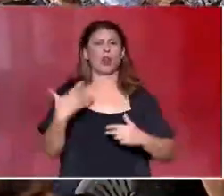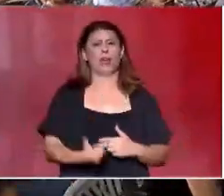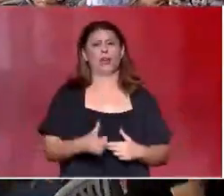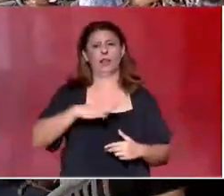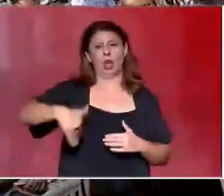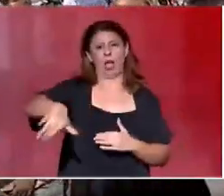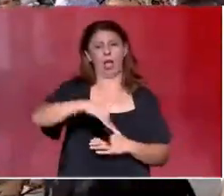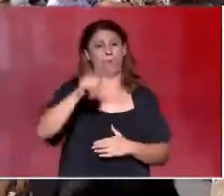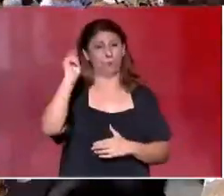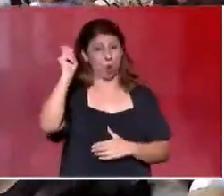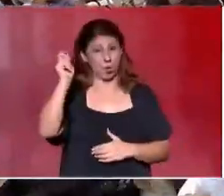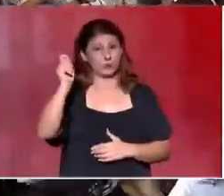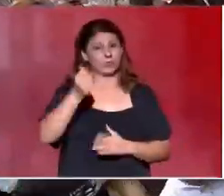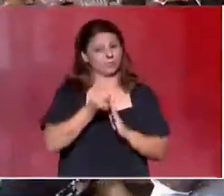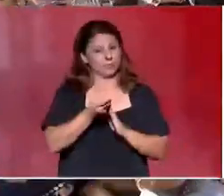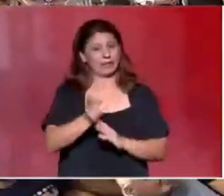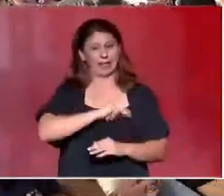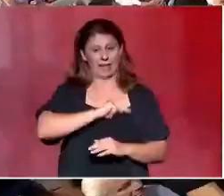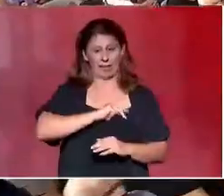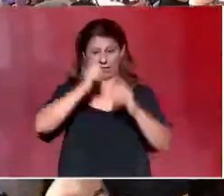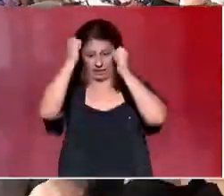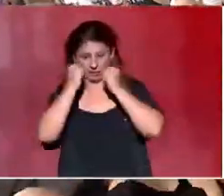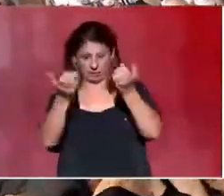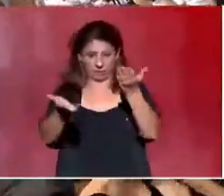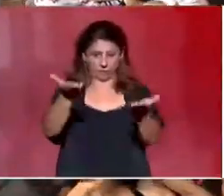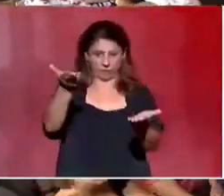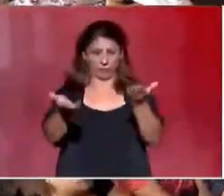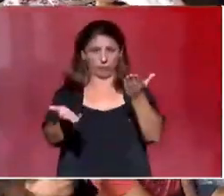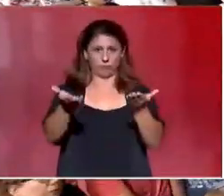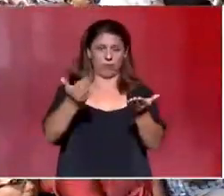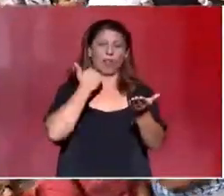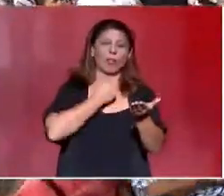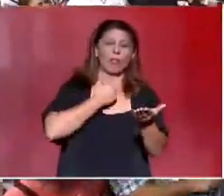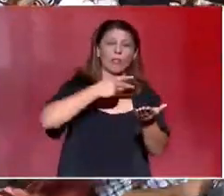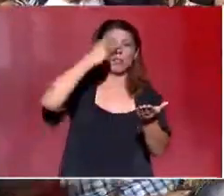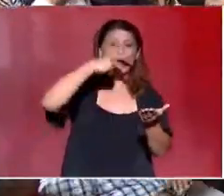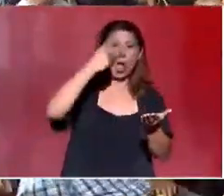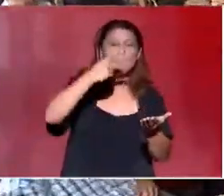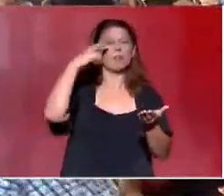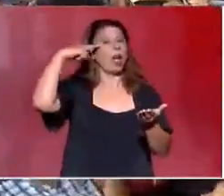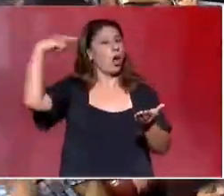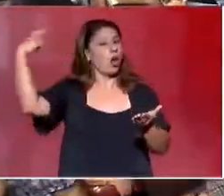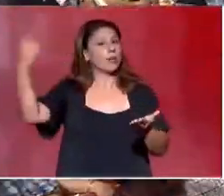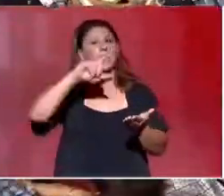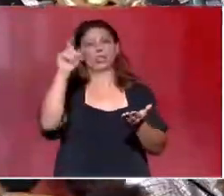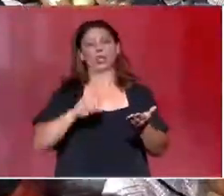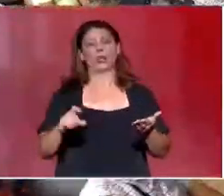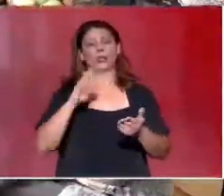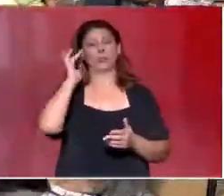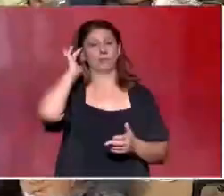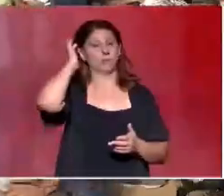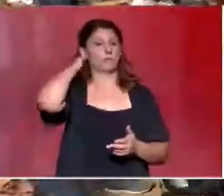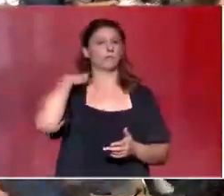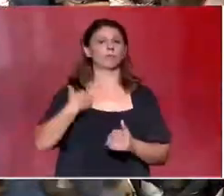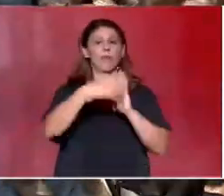με μια πολιτική που μετρά κέρδη και ζημιές, θυσιάζοντας δικαιώματα, όνειρα και ζωές. Που βάφει